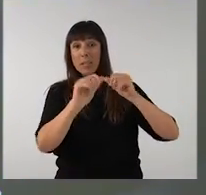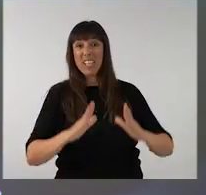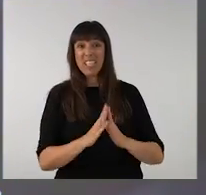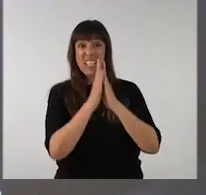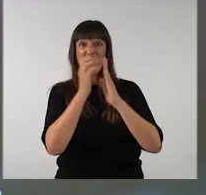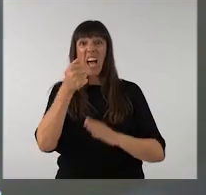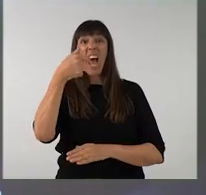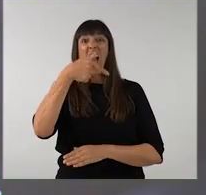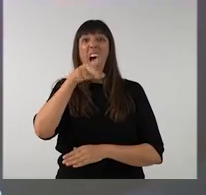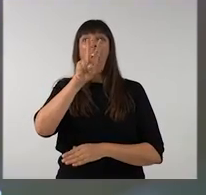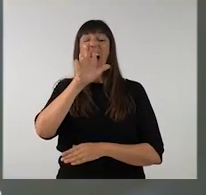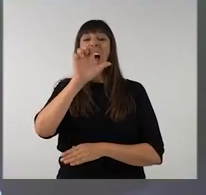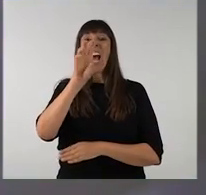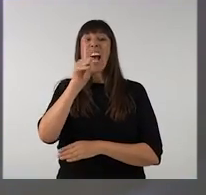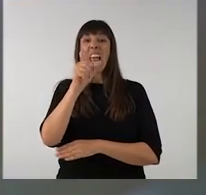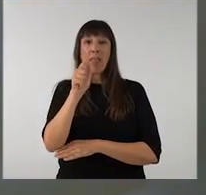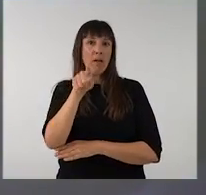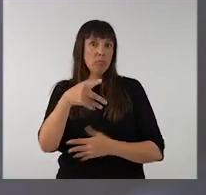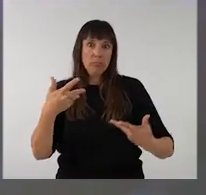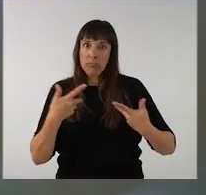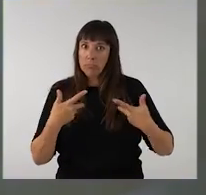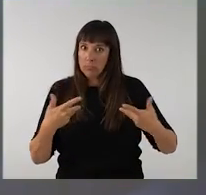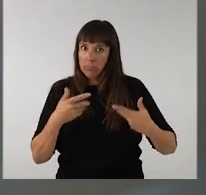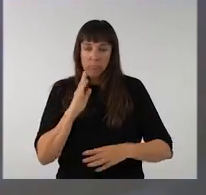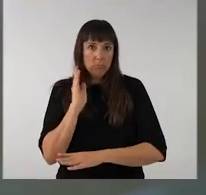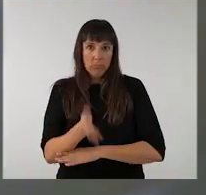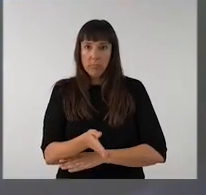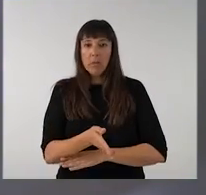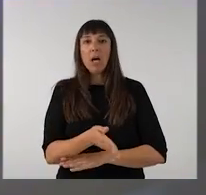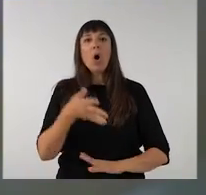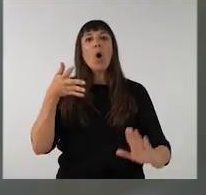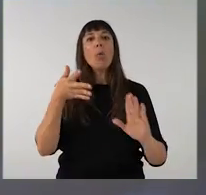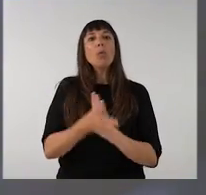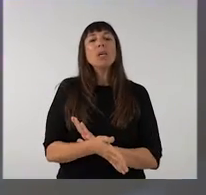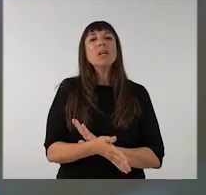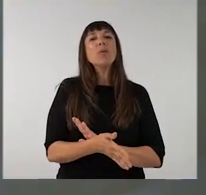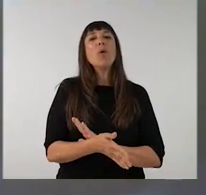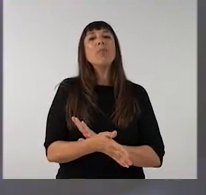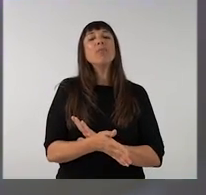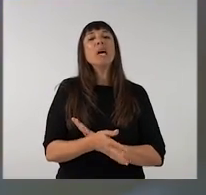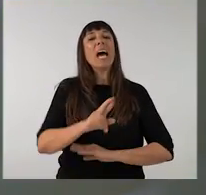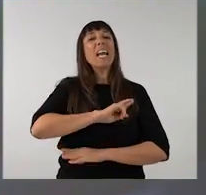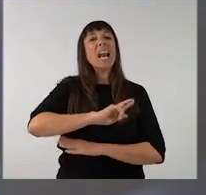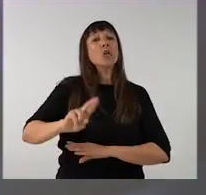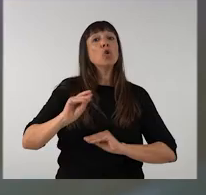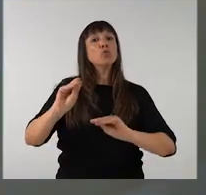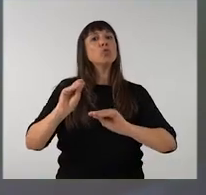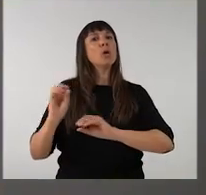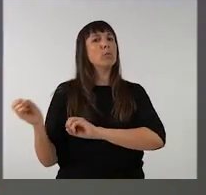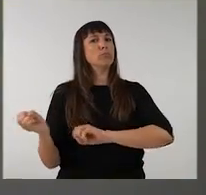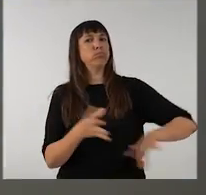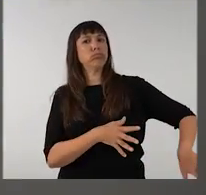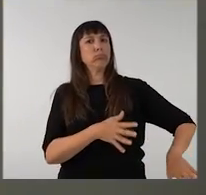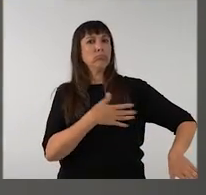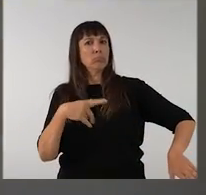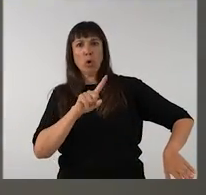patir el martiri perquè va reputjar, abandonar la seva religió,